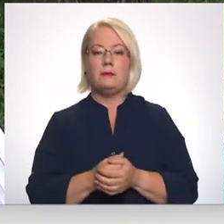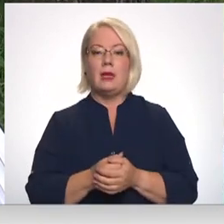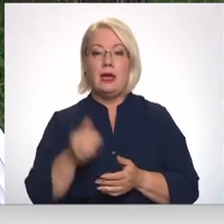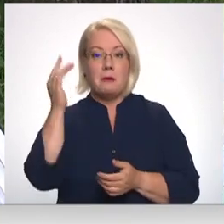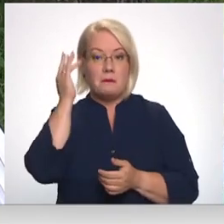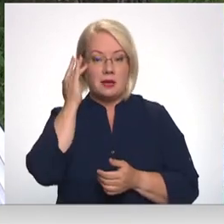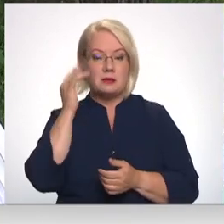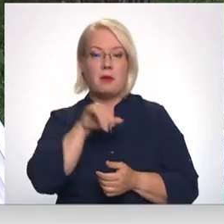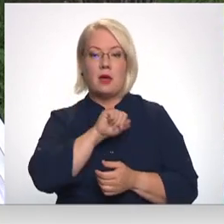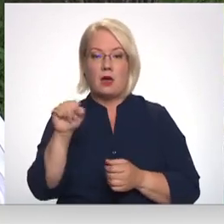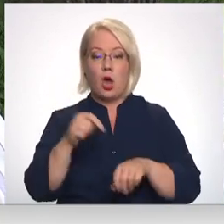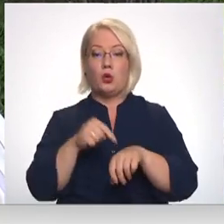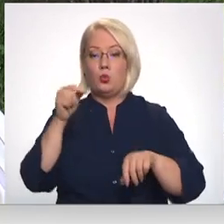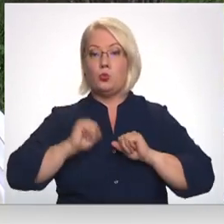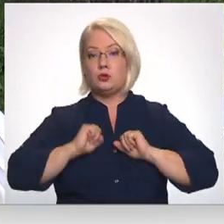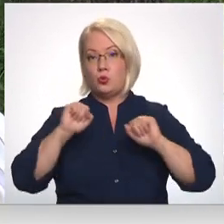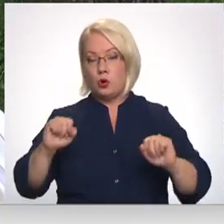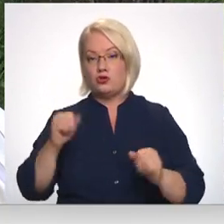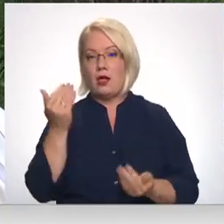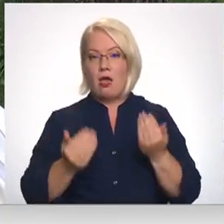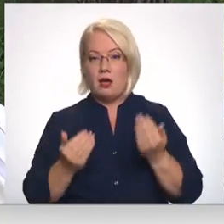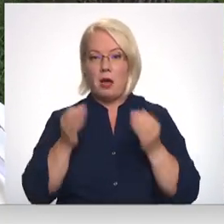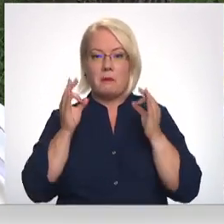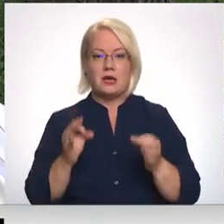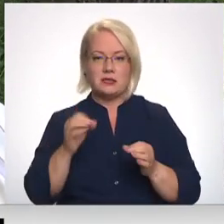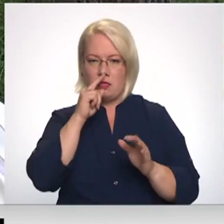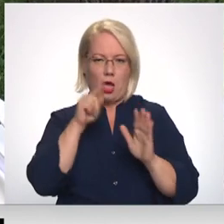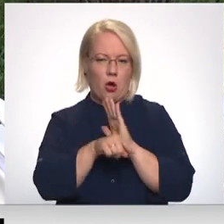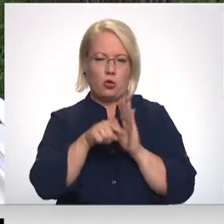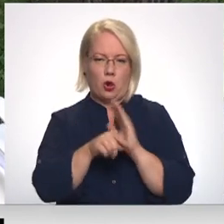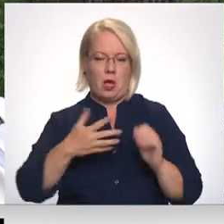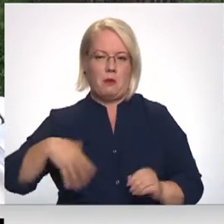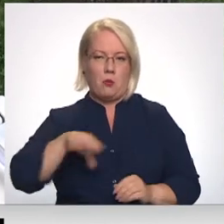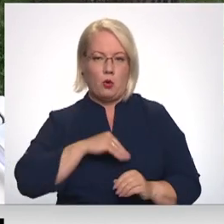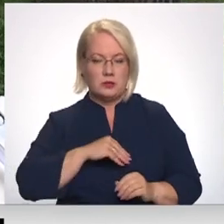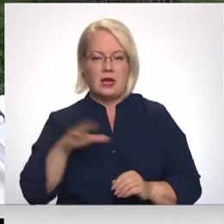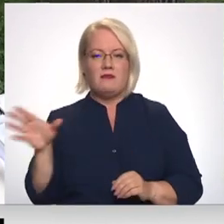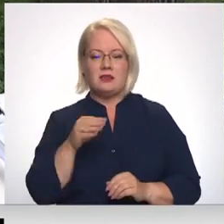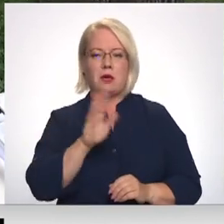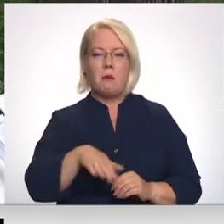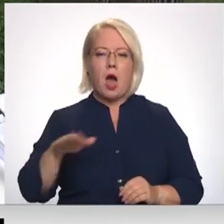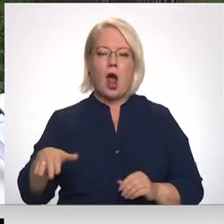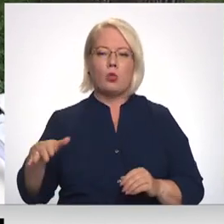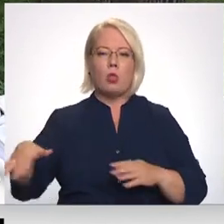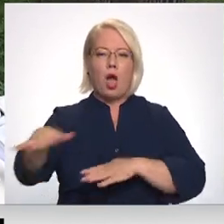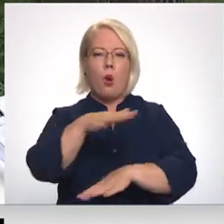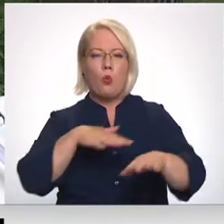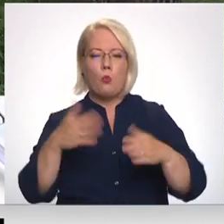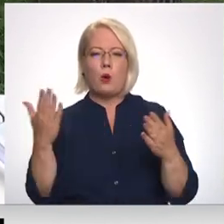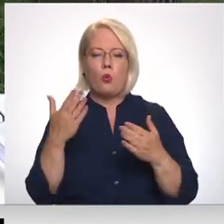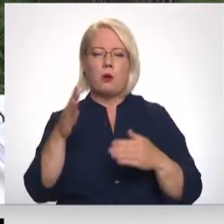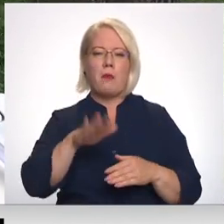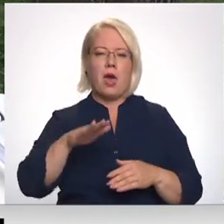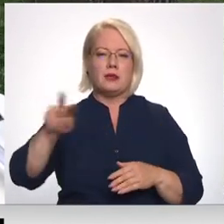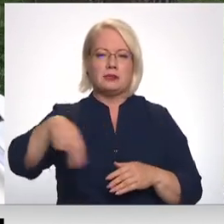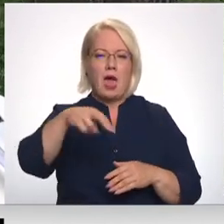Principā jā, jūtos droši. Laikam īsti to nekontrolē pie mums. Visi tie bērnu laukumi, kur bērni staigā, principā